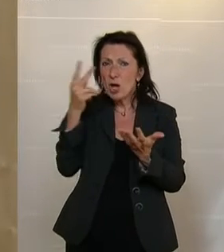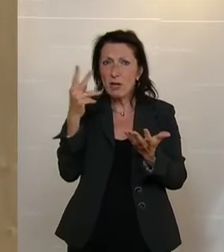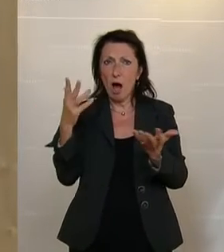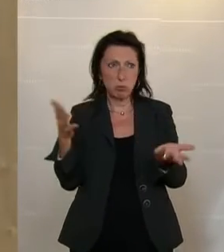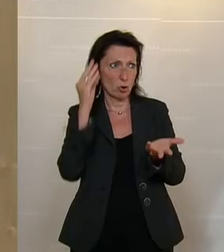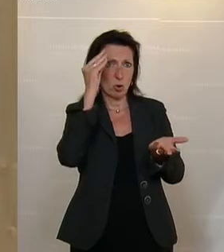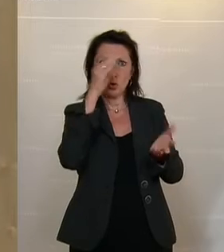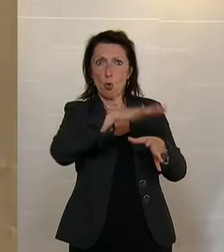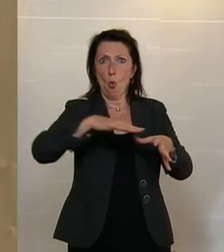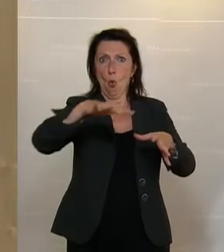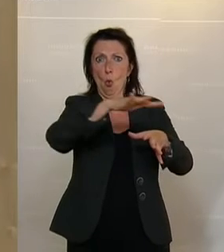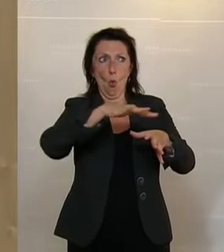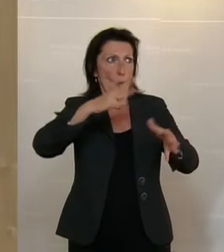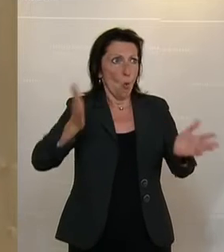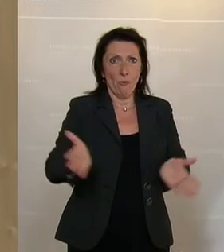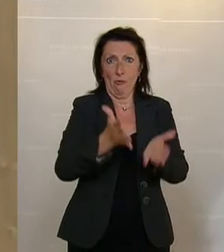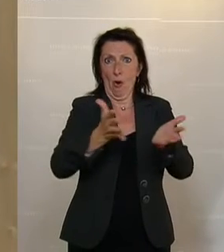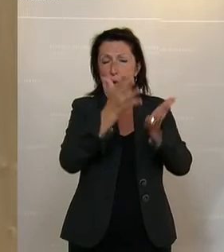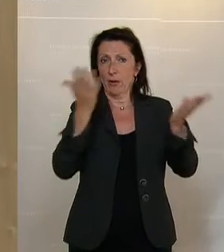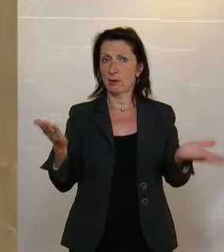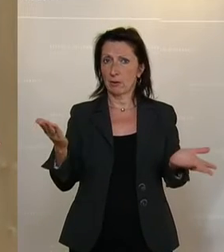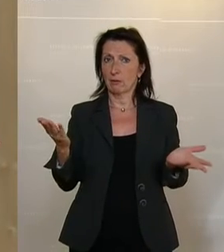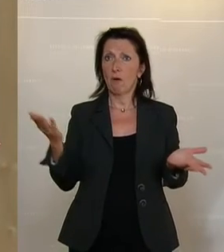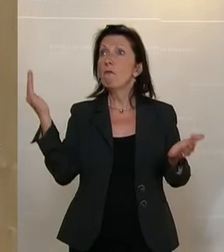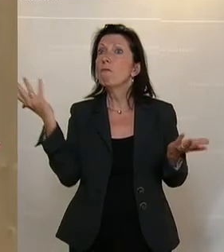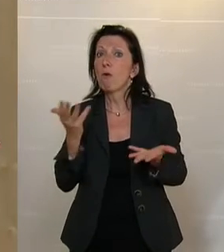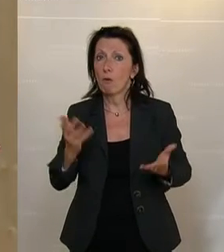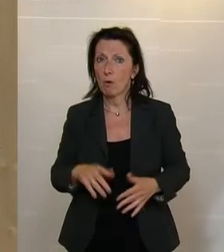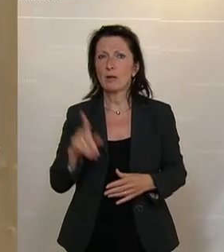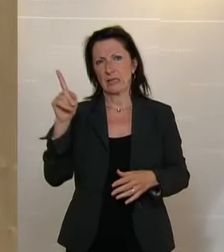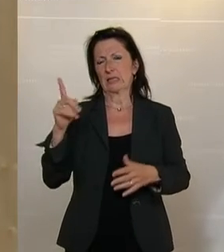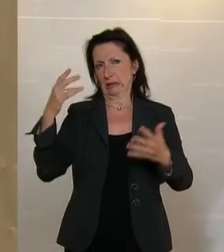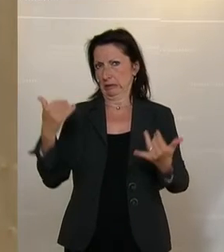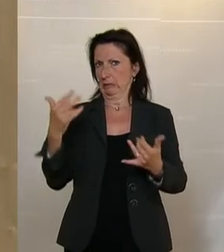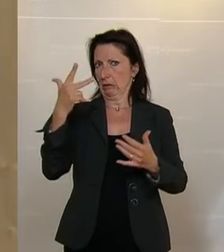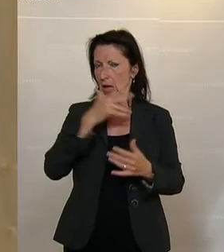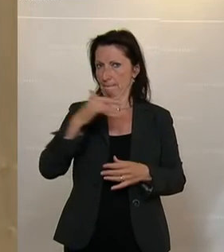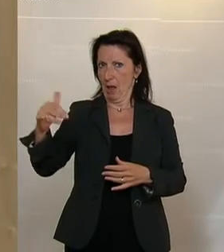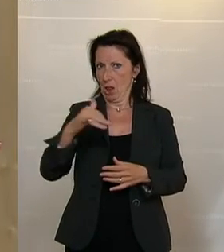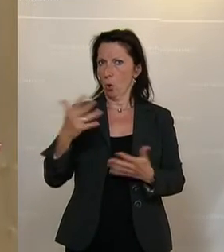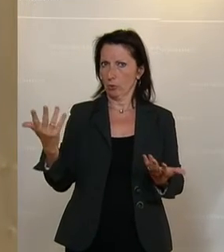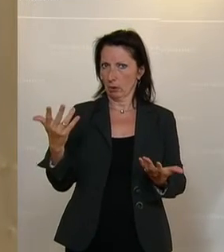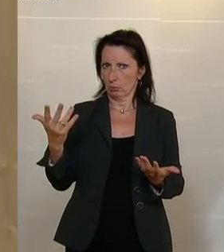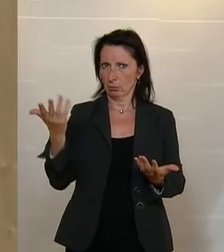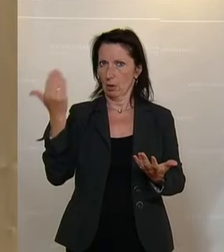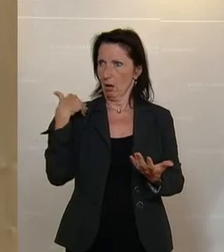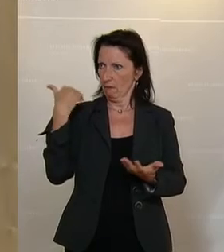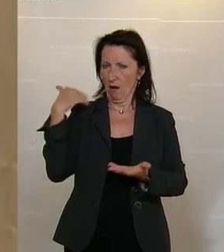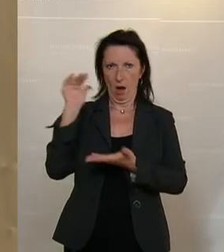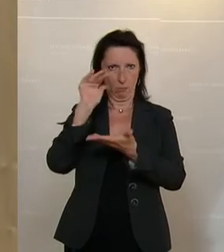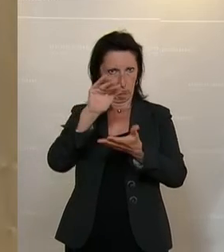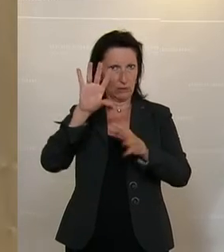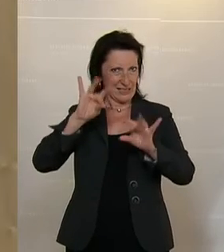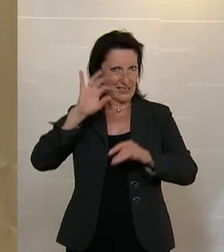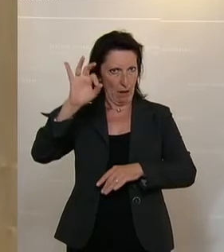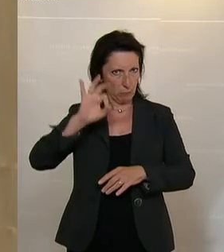Förderung von Schulen beispielsweise? Und noch einmal, Sie haben jetzt 3 Millionen, oder abgegeben, 10